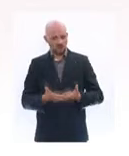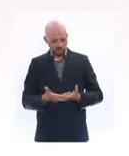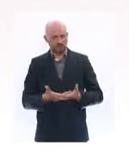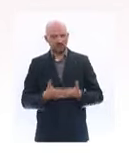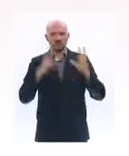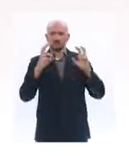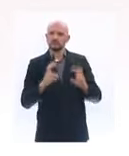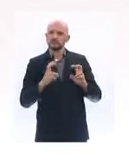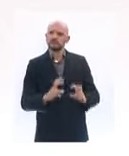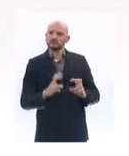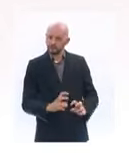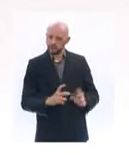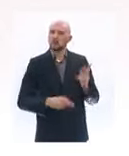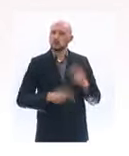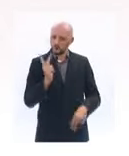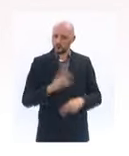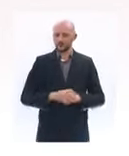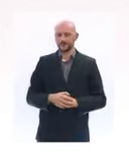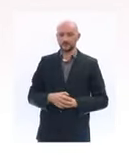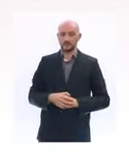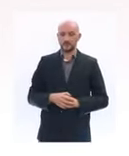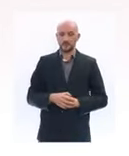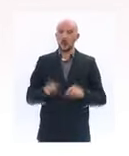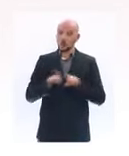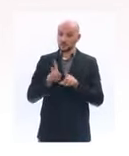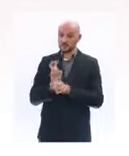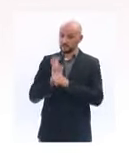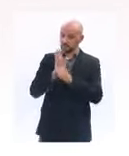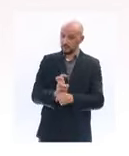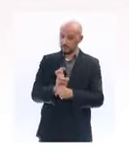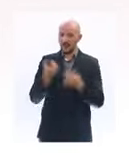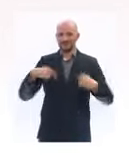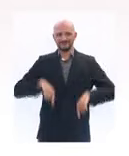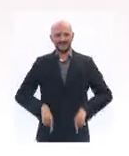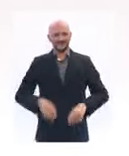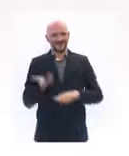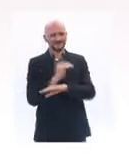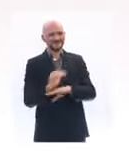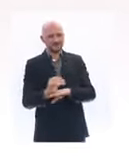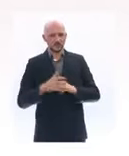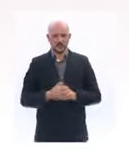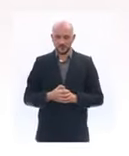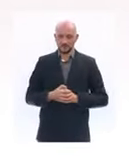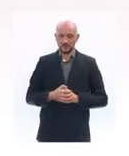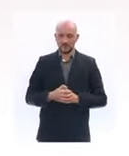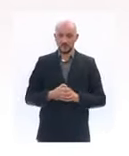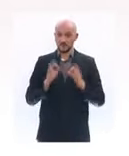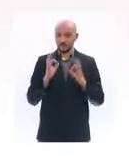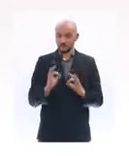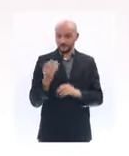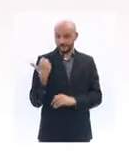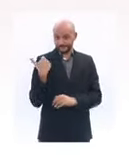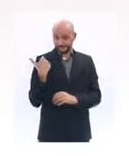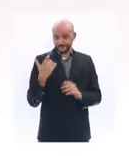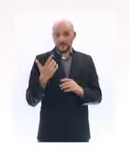garantis par l'État. Ces aides ont déjà été renforcées à la suite des dernières mesures